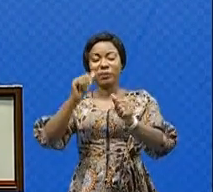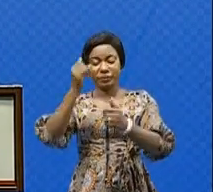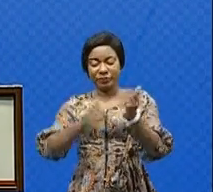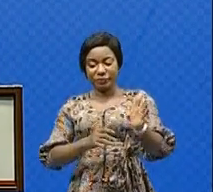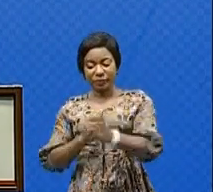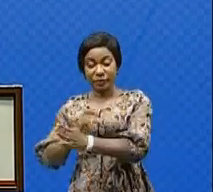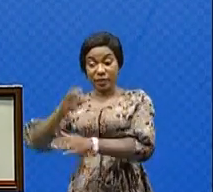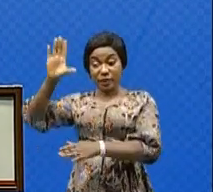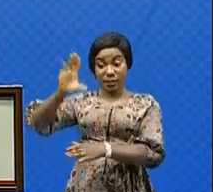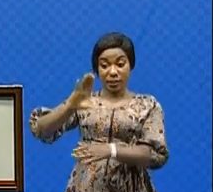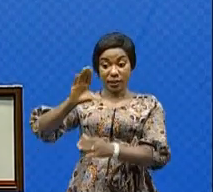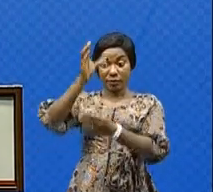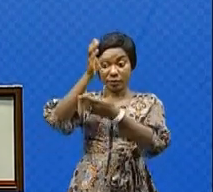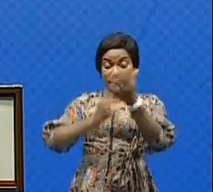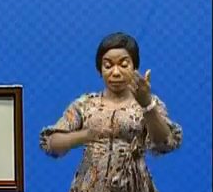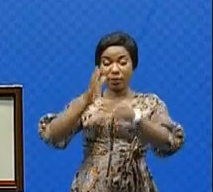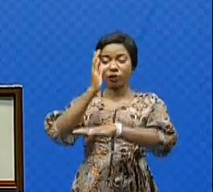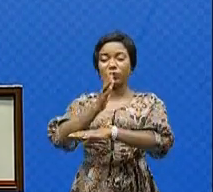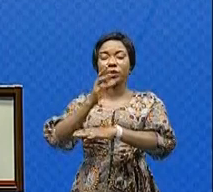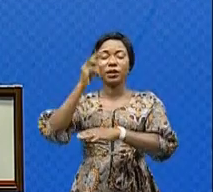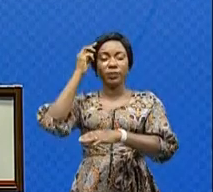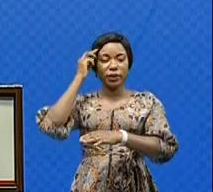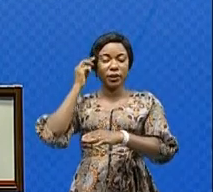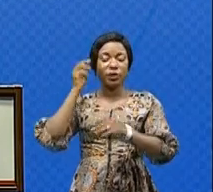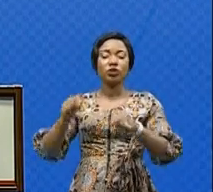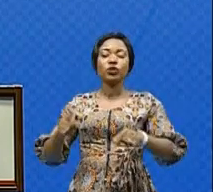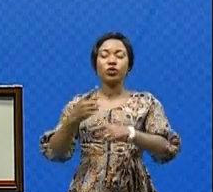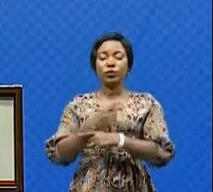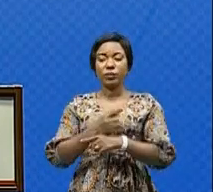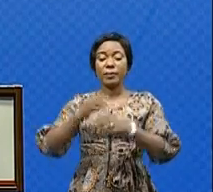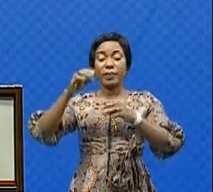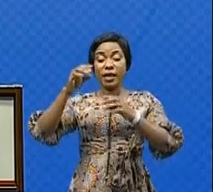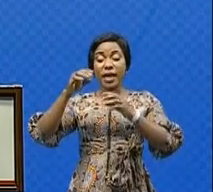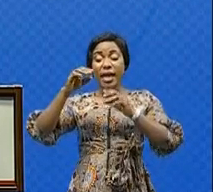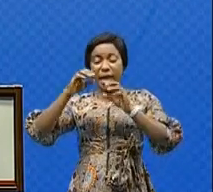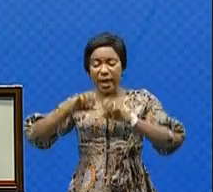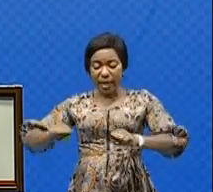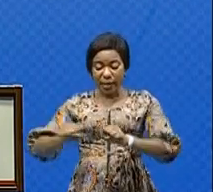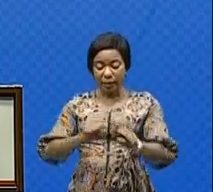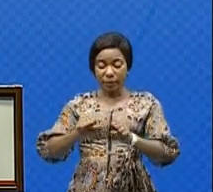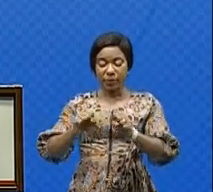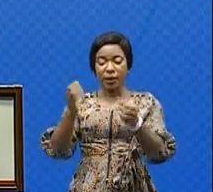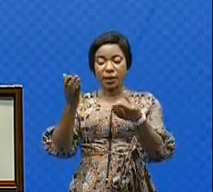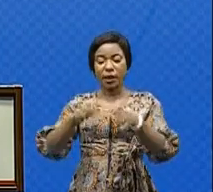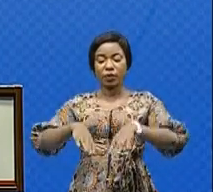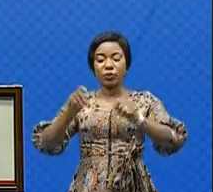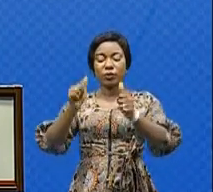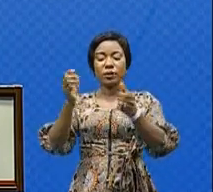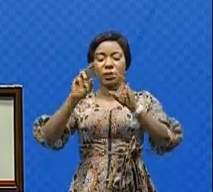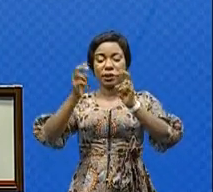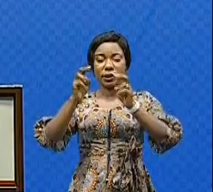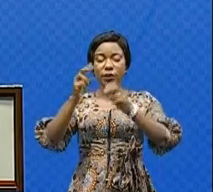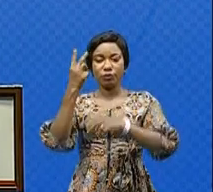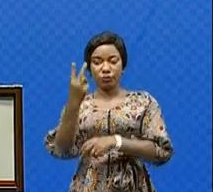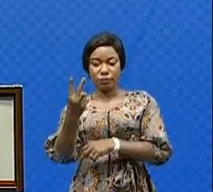Cinquième chapitre du Conseil de ministres de ce jour, examen et adoption de projets de texte. Deux textes.